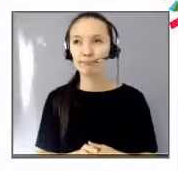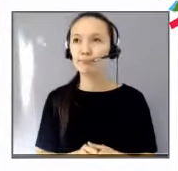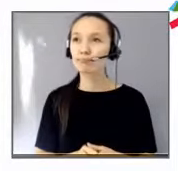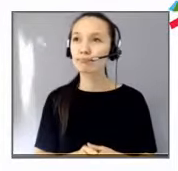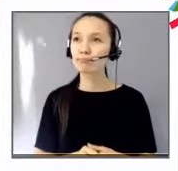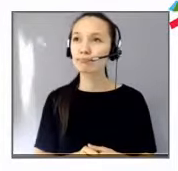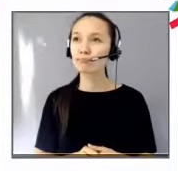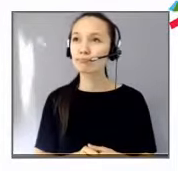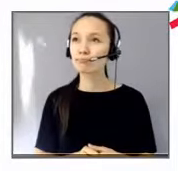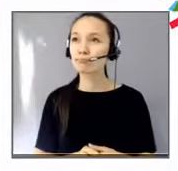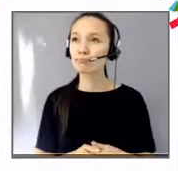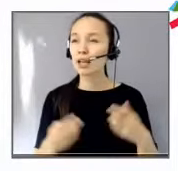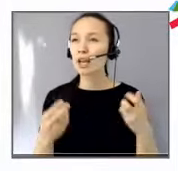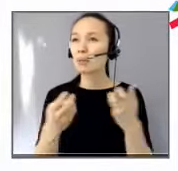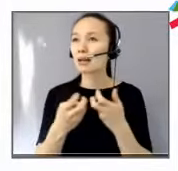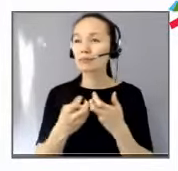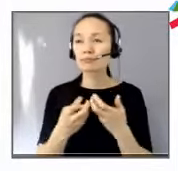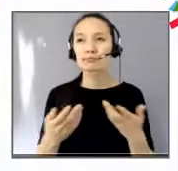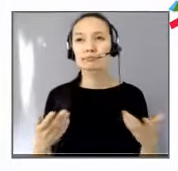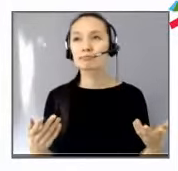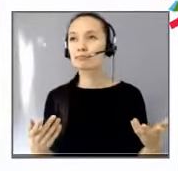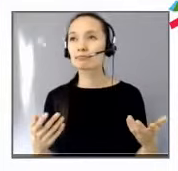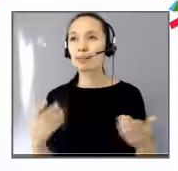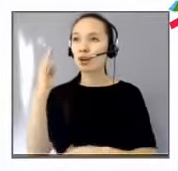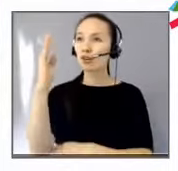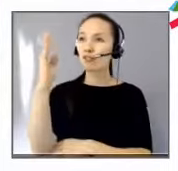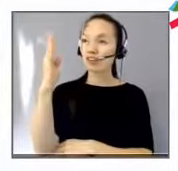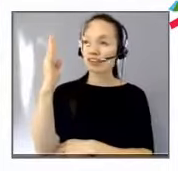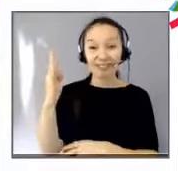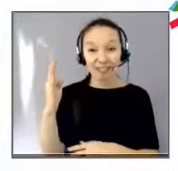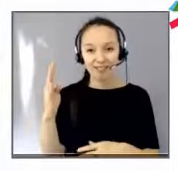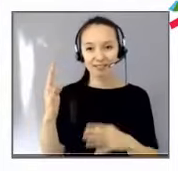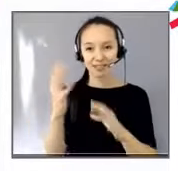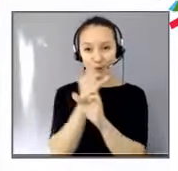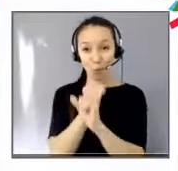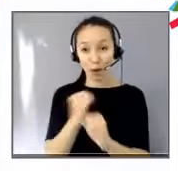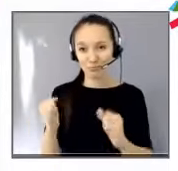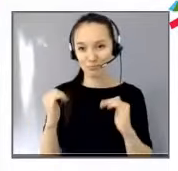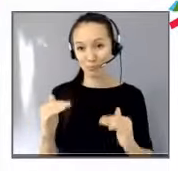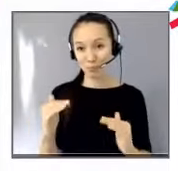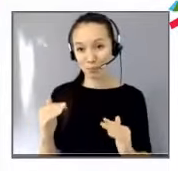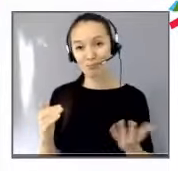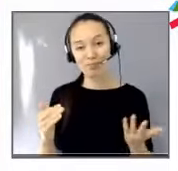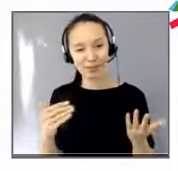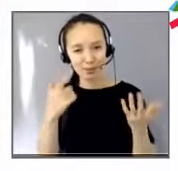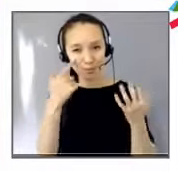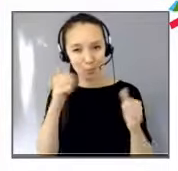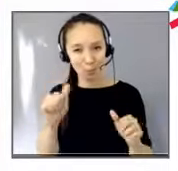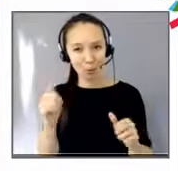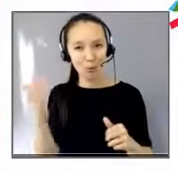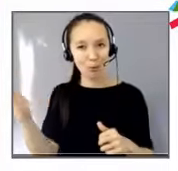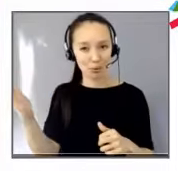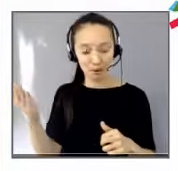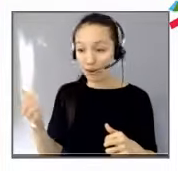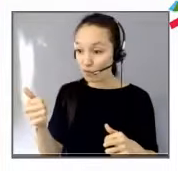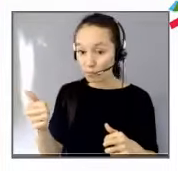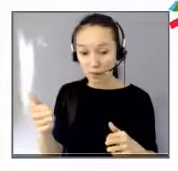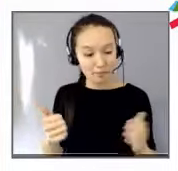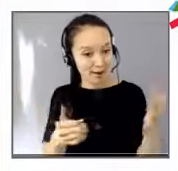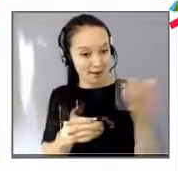c'est un pari aussi cette conférence parce que c'est vrai que ce thème-là, et vous l'avez souligné dans vos interventions, n pas toujours un thème facile